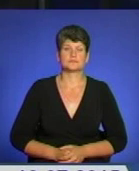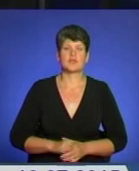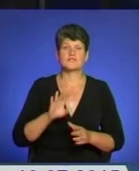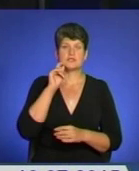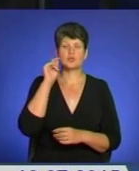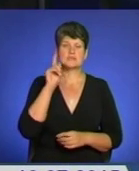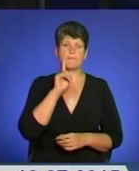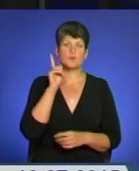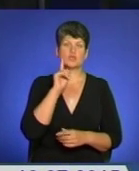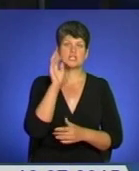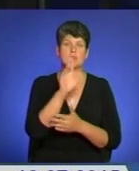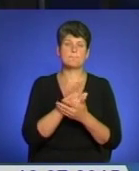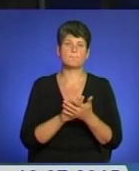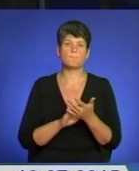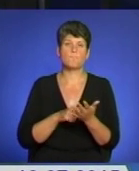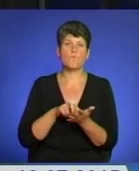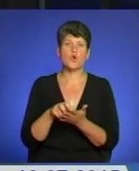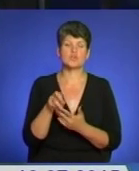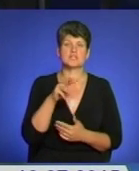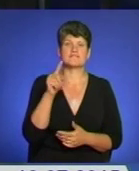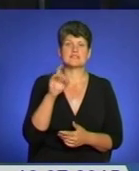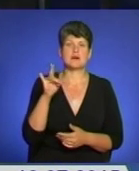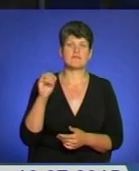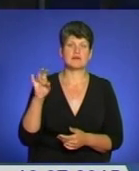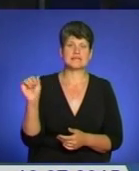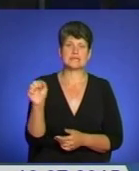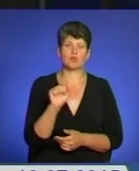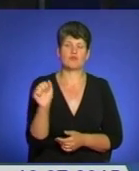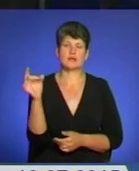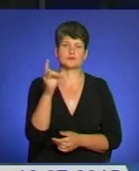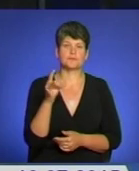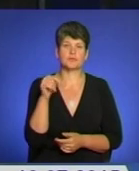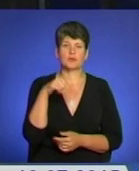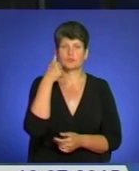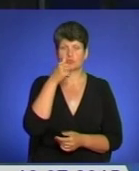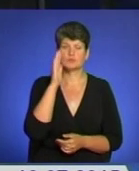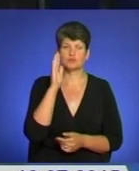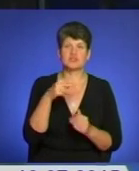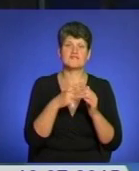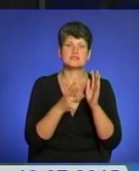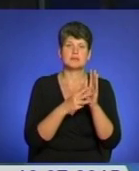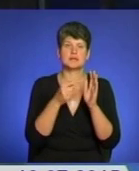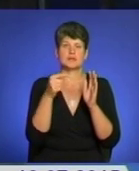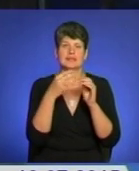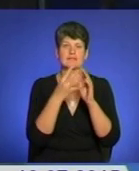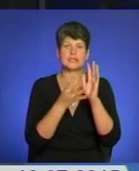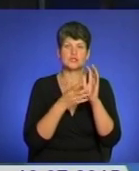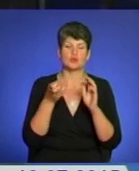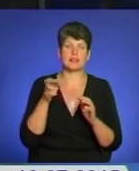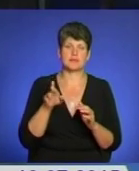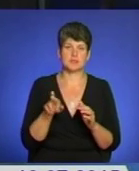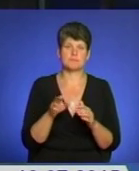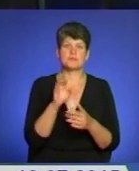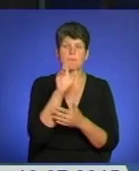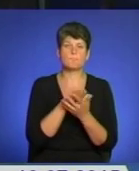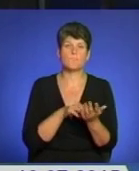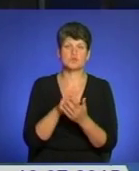Всеукраїнська та молодіжна Проща у Марійському духовному центрі, що у Зарванесі Теребовлянського району, цього року відбудуться 18 та 19 липня. Проща